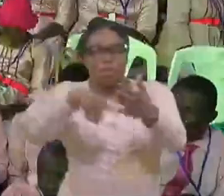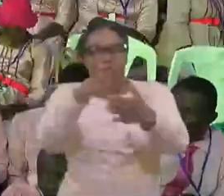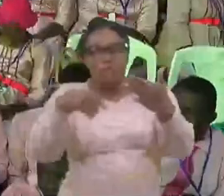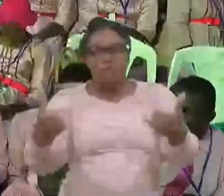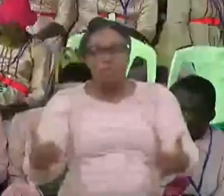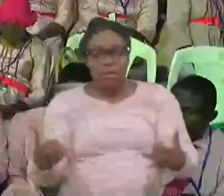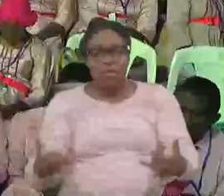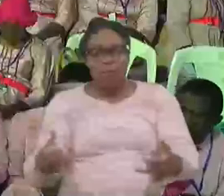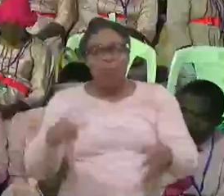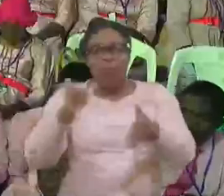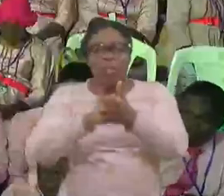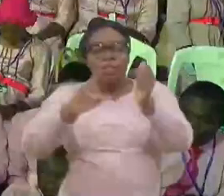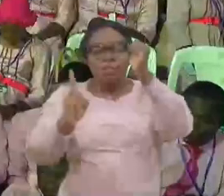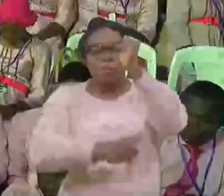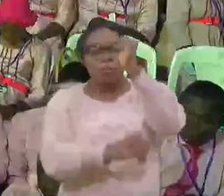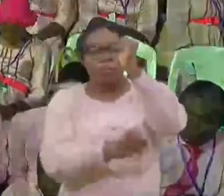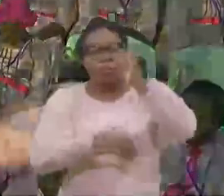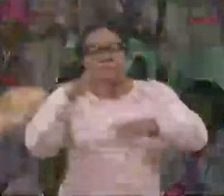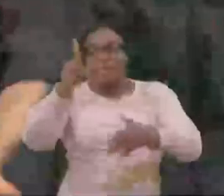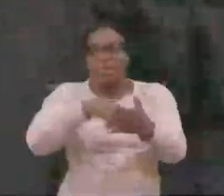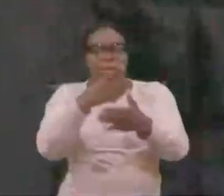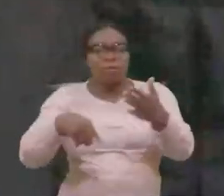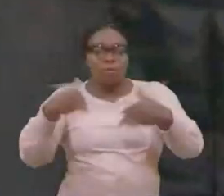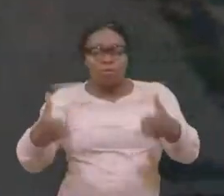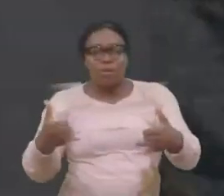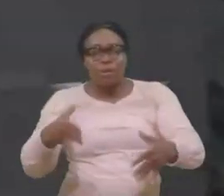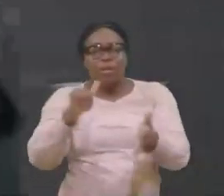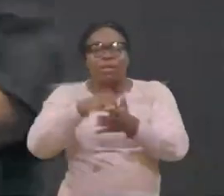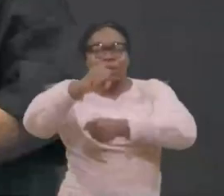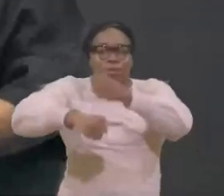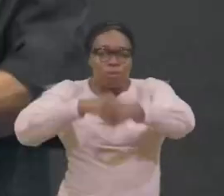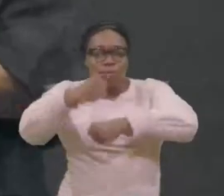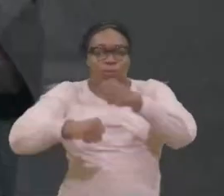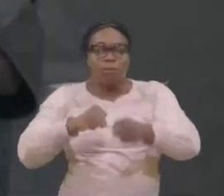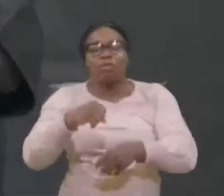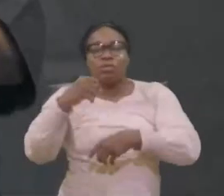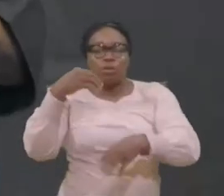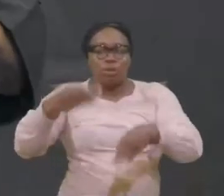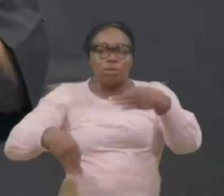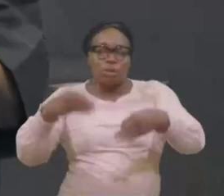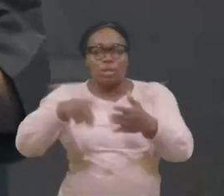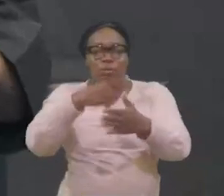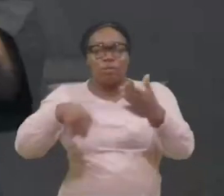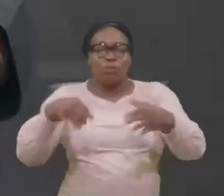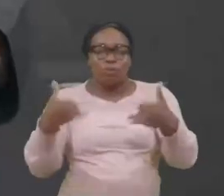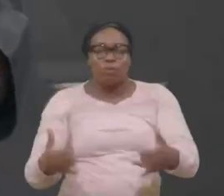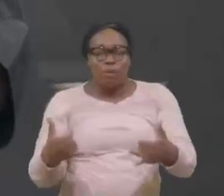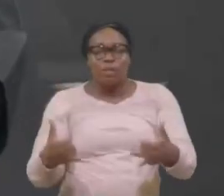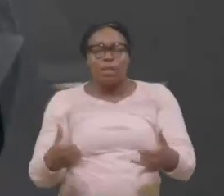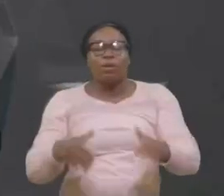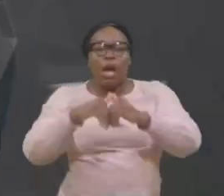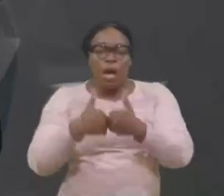Ton châtiment peut être annulé, Maintenant même, Ta souffrance, Peut être ôtée, Maintenant même, Comment,